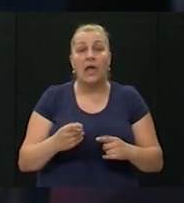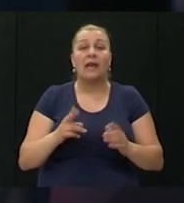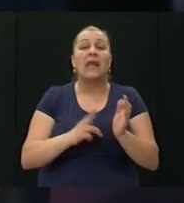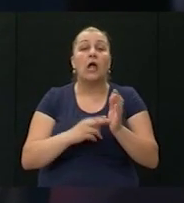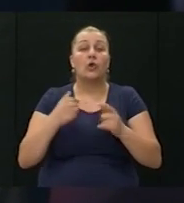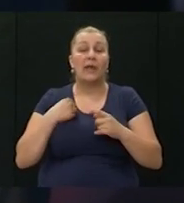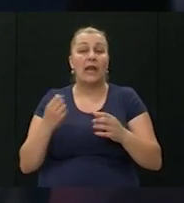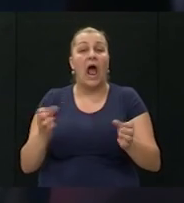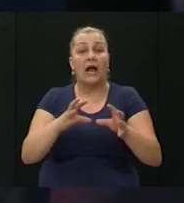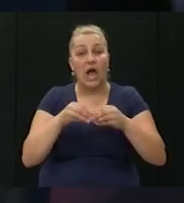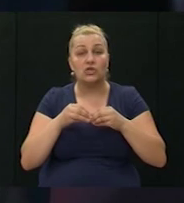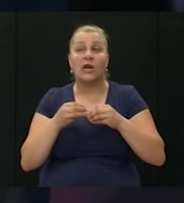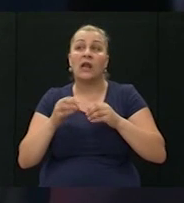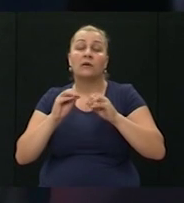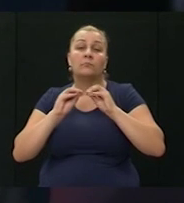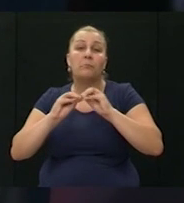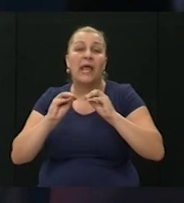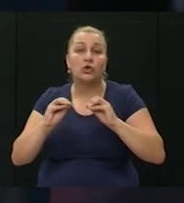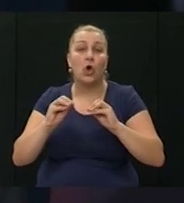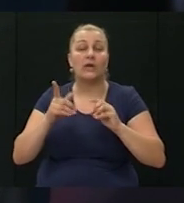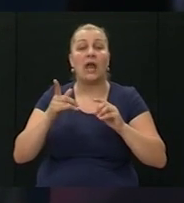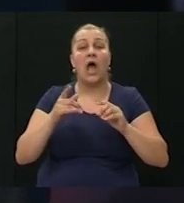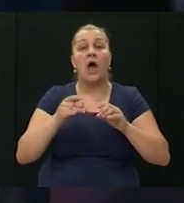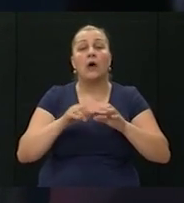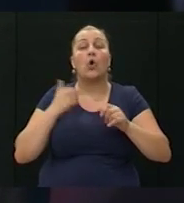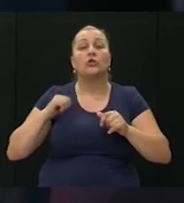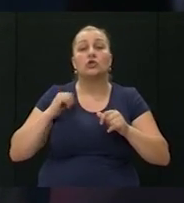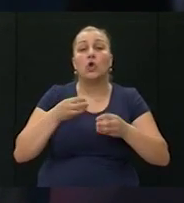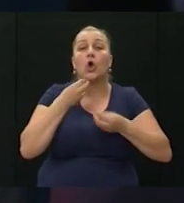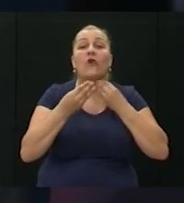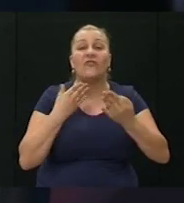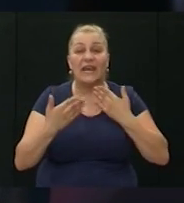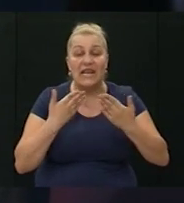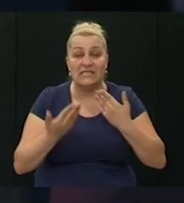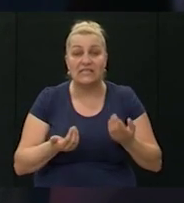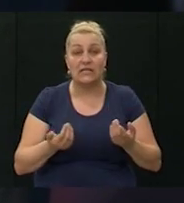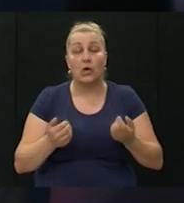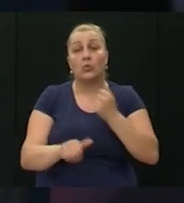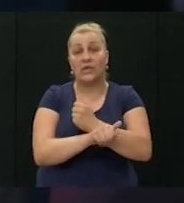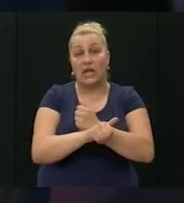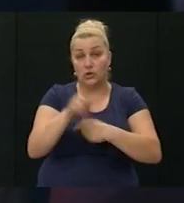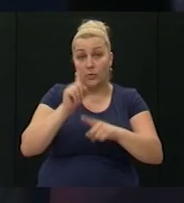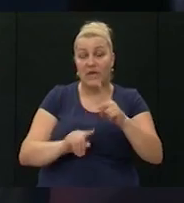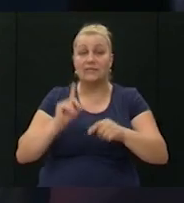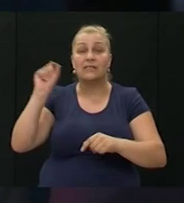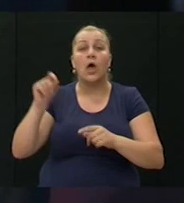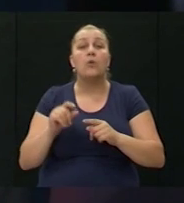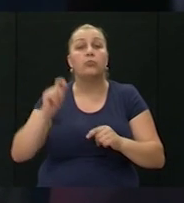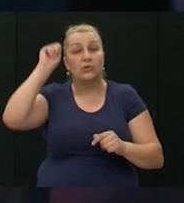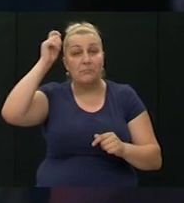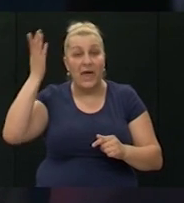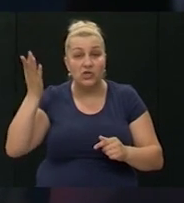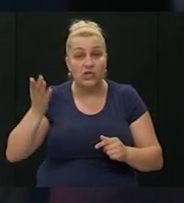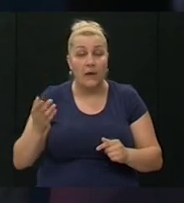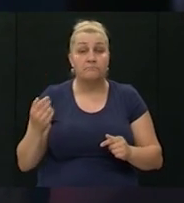kao mentora na godišnjoj konferenciji u 11. mjesecu će biti u Budimpešti